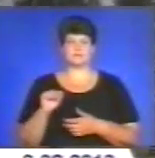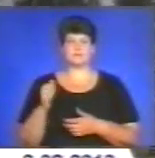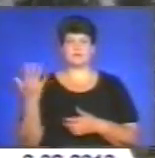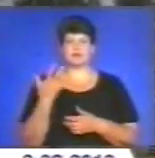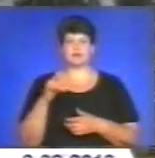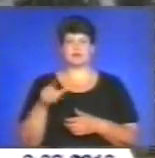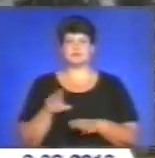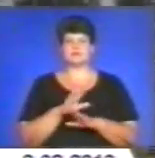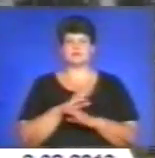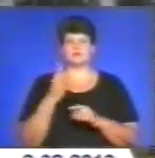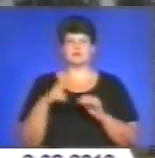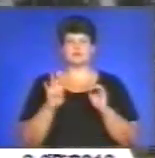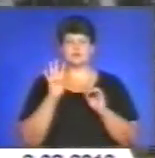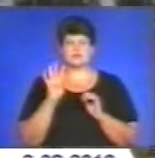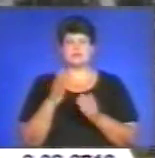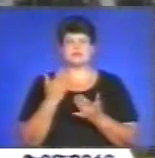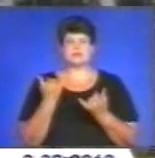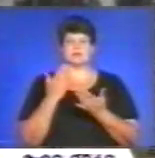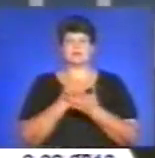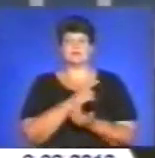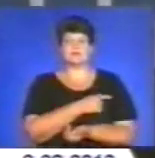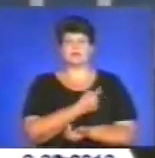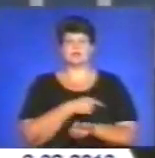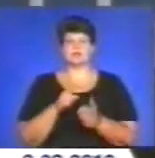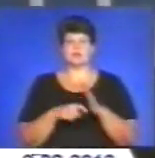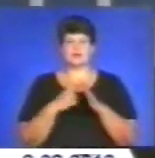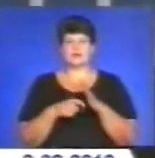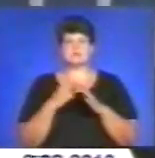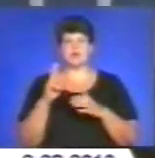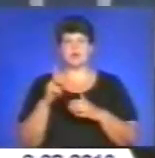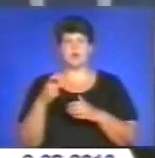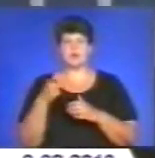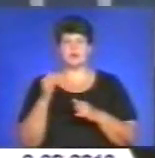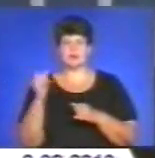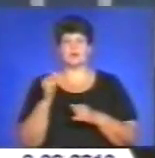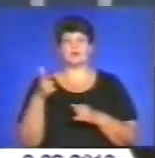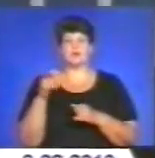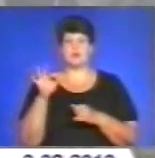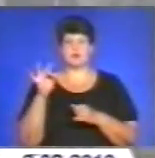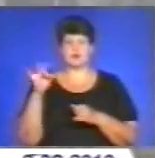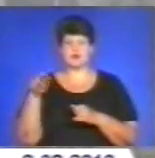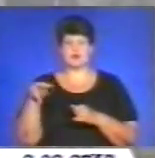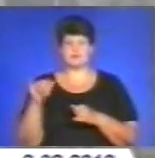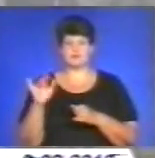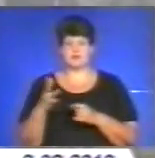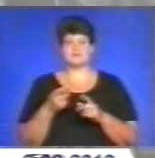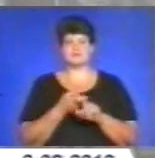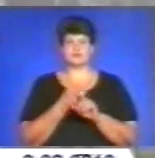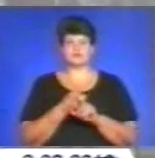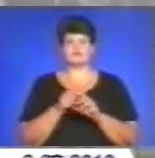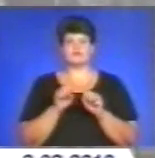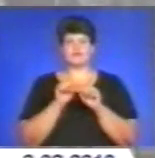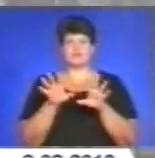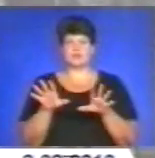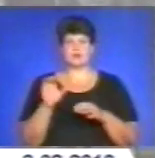людей загинули, та ще 24 знаходяться у лікарнях Донецька та Гурлівки внаслідок витоку аміаку на Гурлівському концерні «Стерол». У цеху, що знаходився на